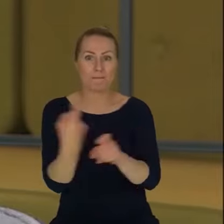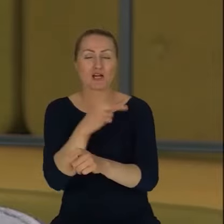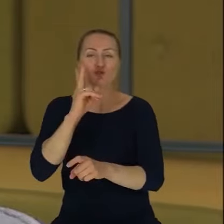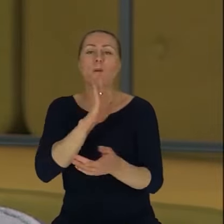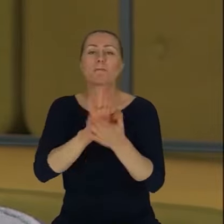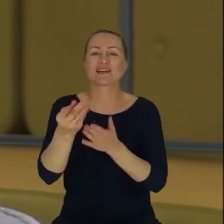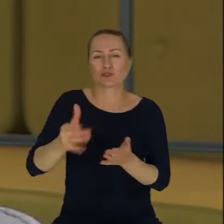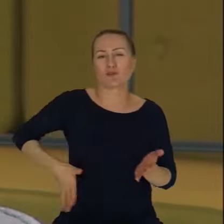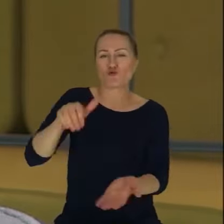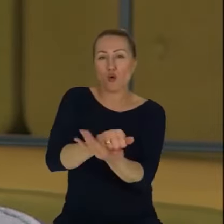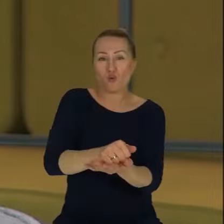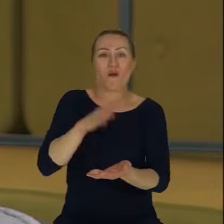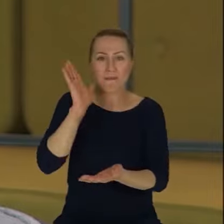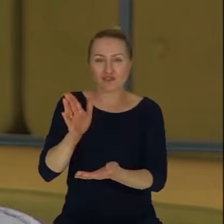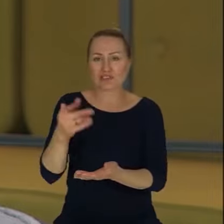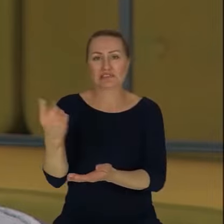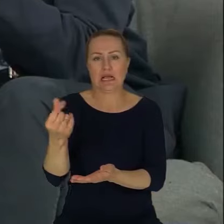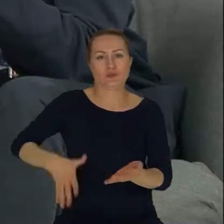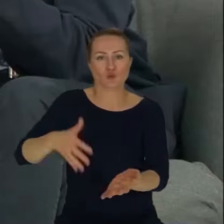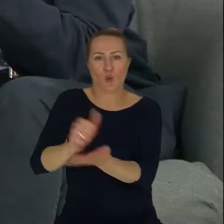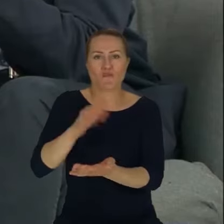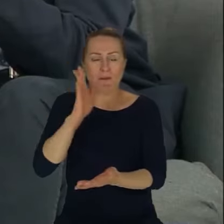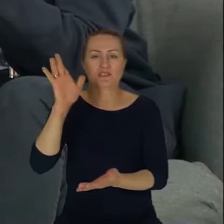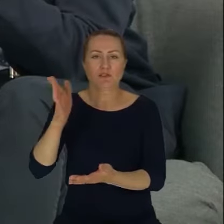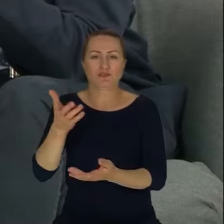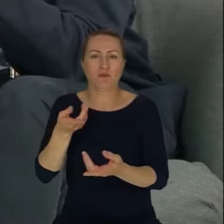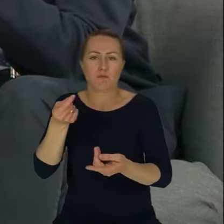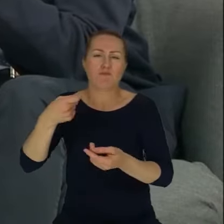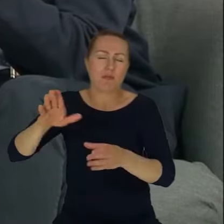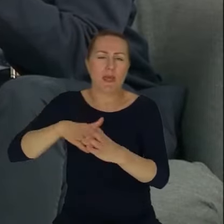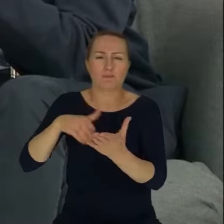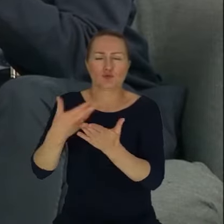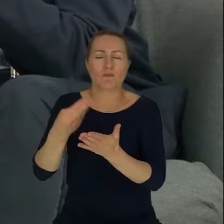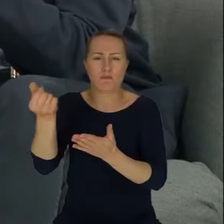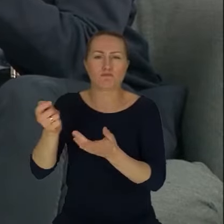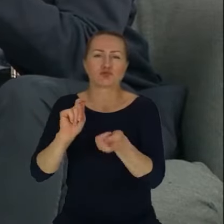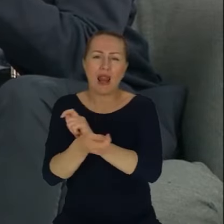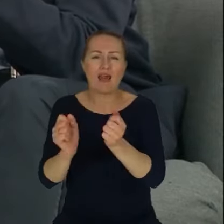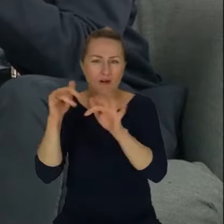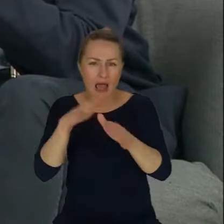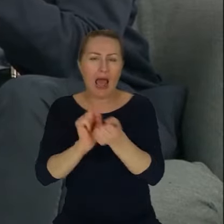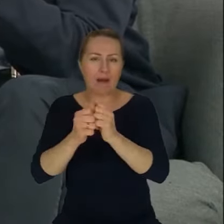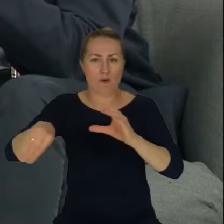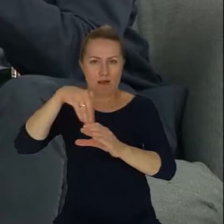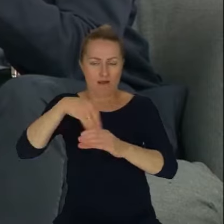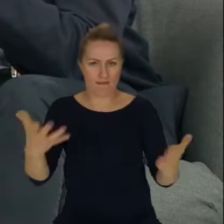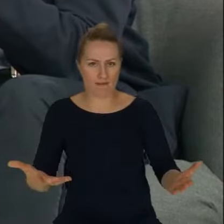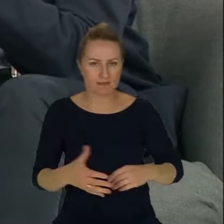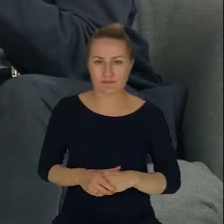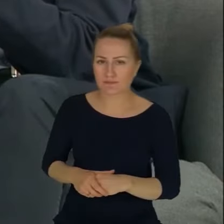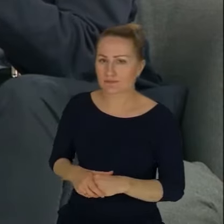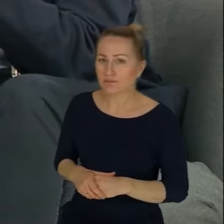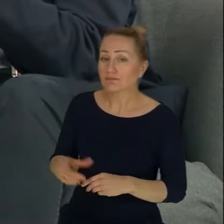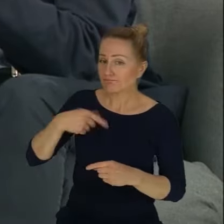zakaz gotówki, nie? Ale my rozmawiamy też w sytuacji, w której ja po prostu, my zajmujemy się edukacją cyfrową, informacyjną i jako fundacja, prawda, i